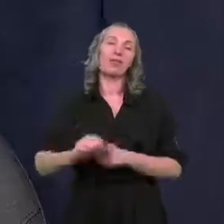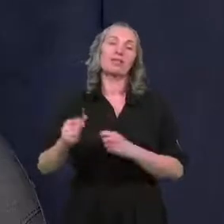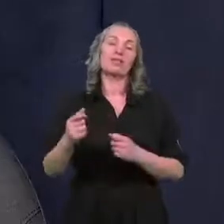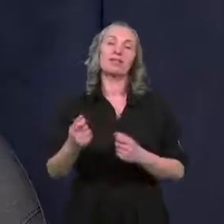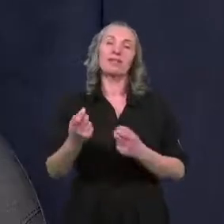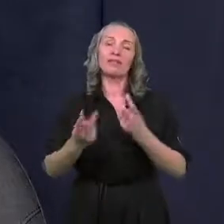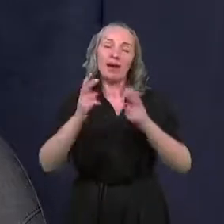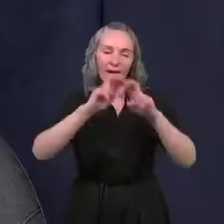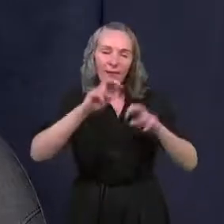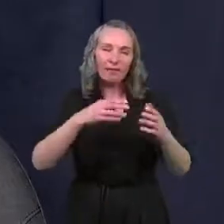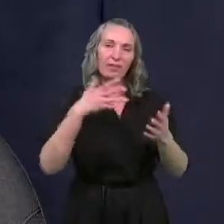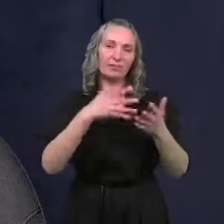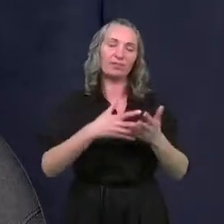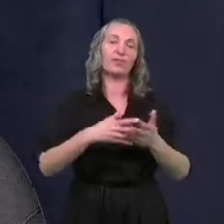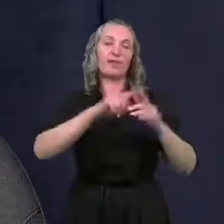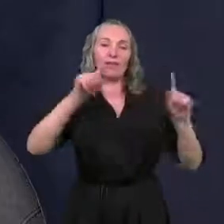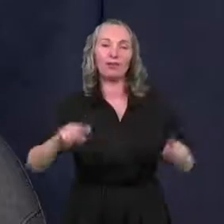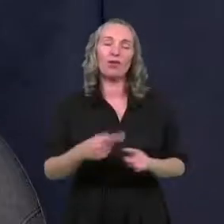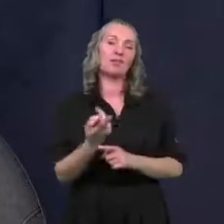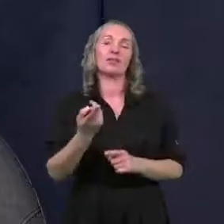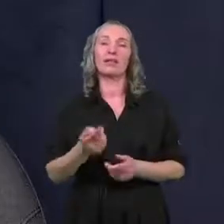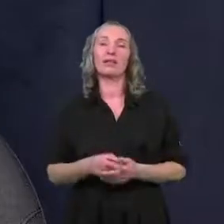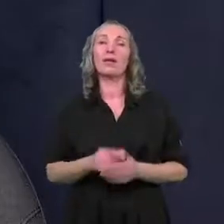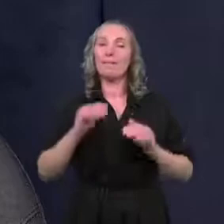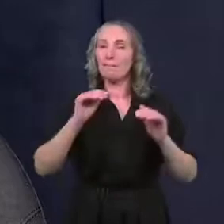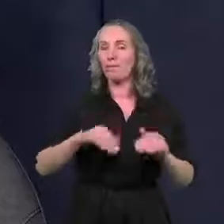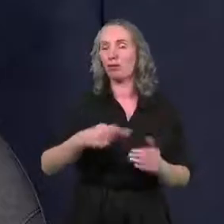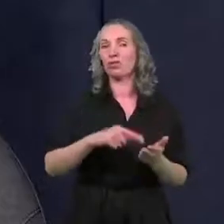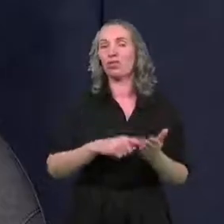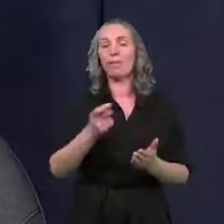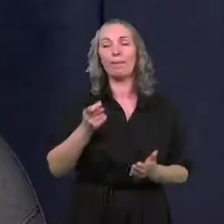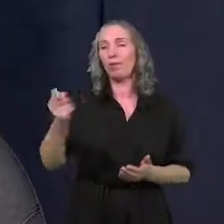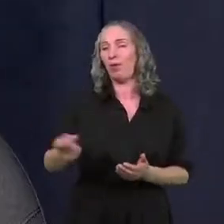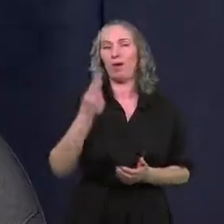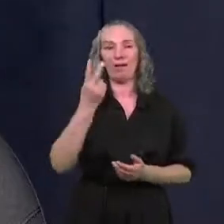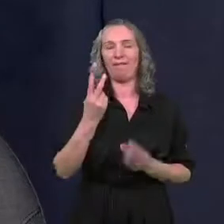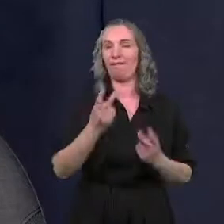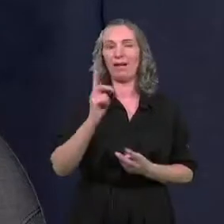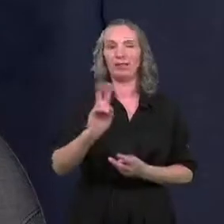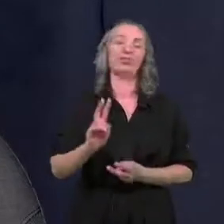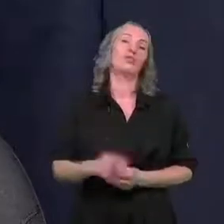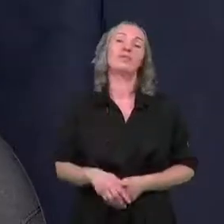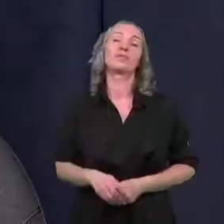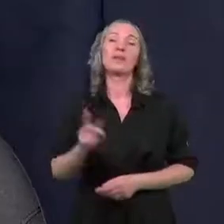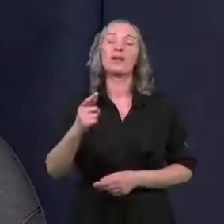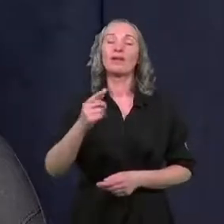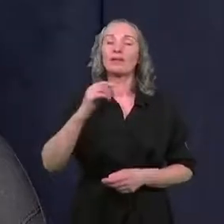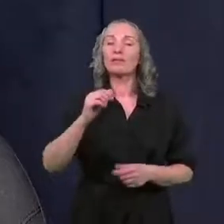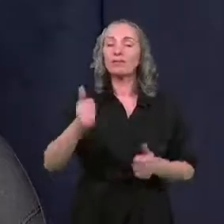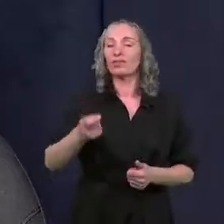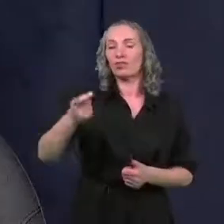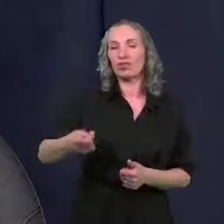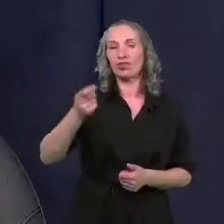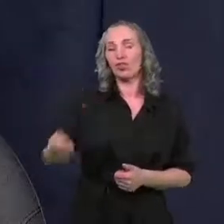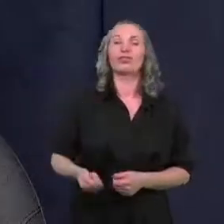analizować wszystkie wnioski pod kątem też możliwości płacenia określonych stawek czynszu.